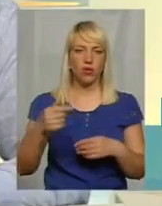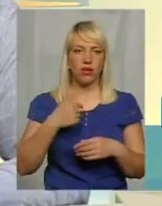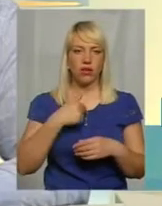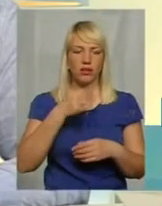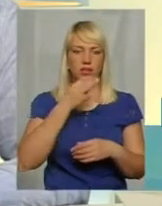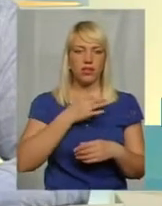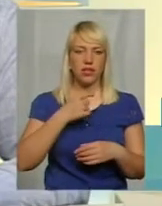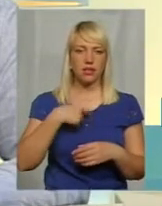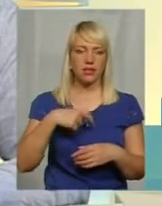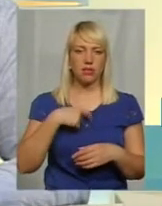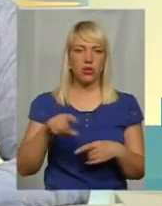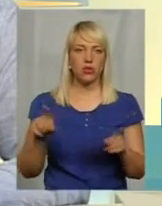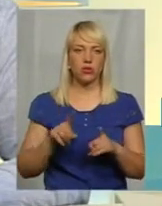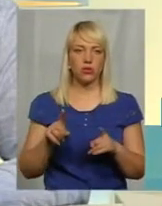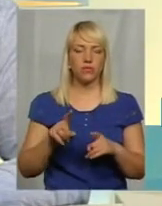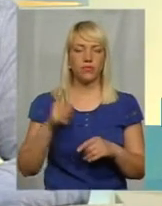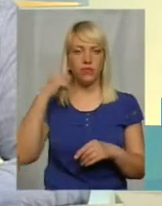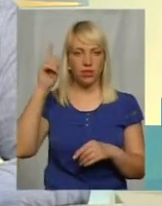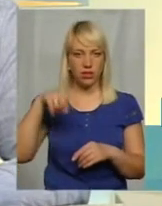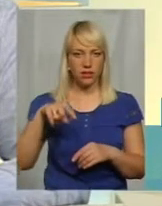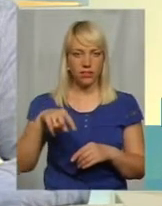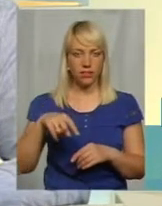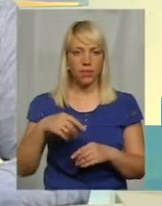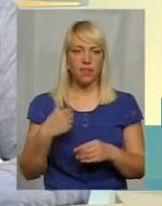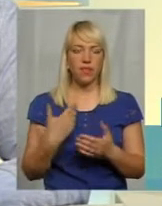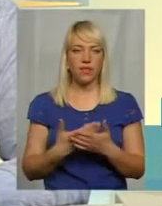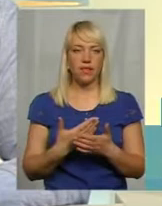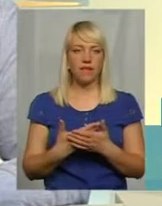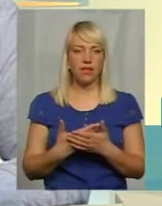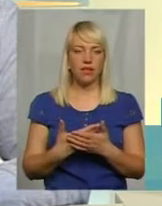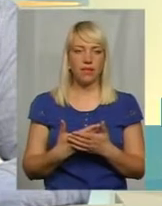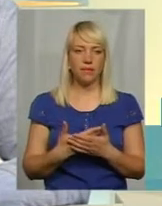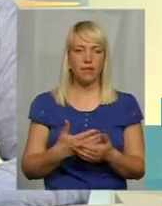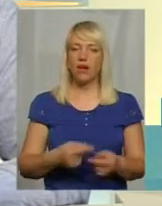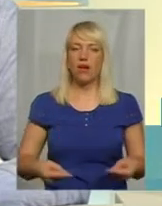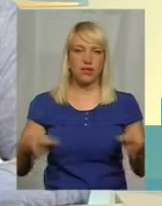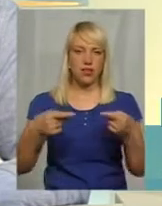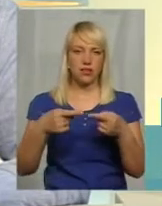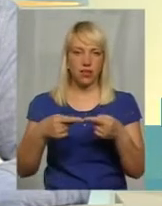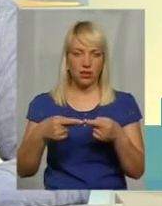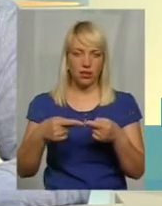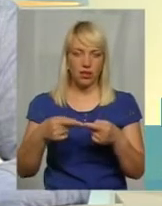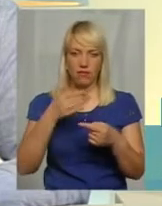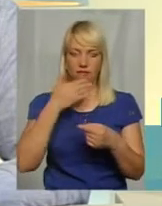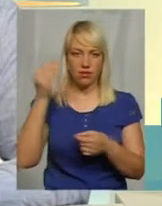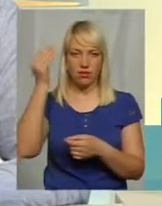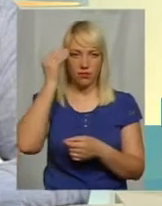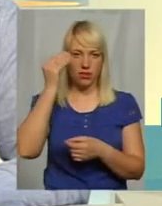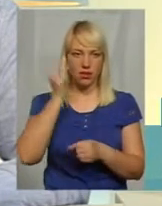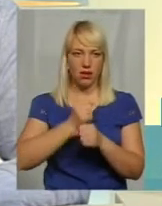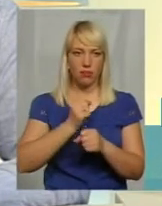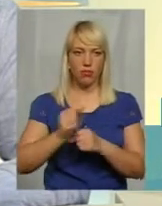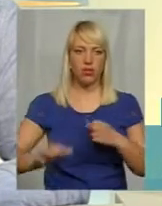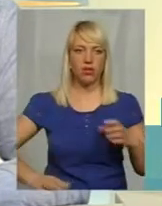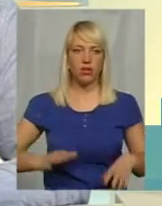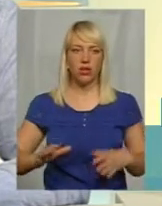себе, що, знаєте, не «наверно», а однозначно немає бути тренером,